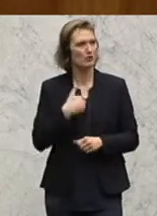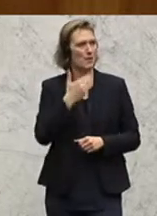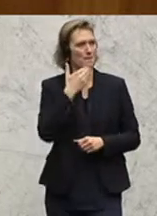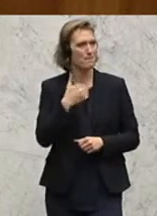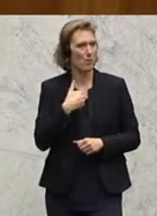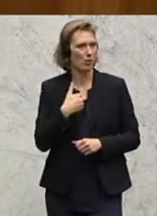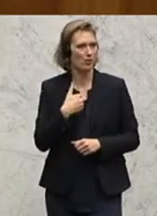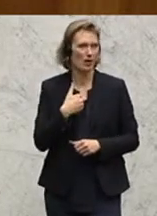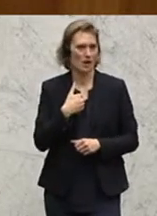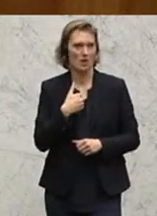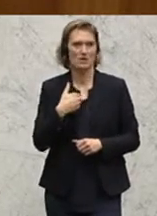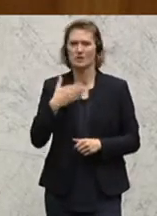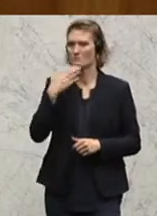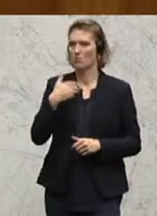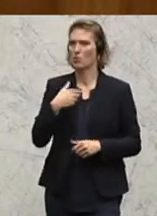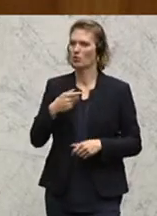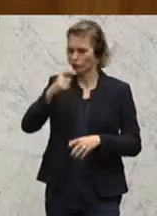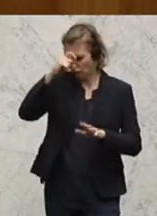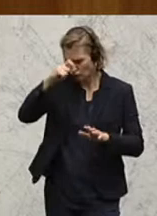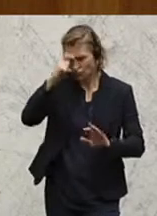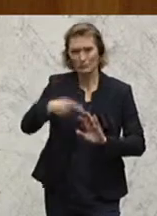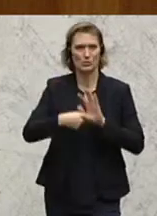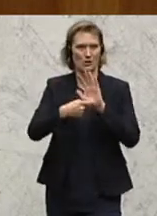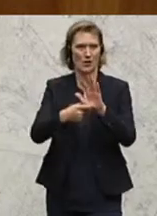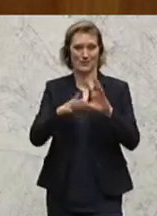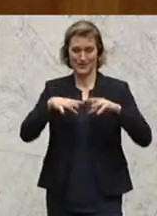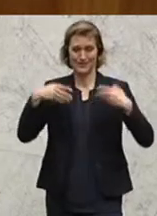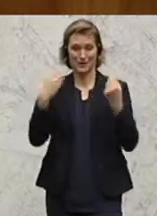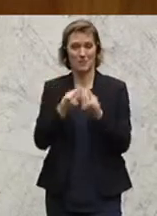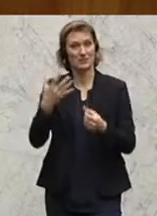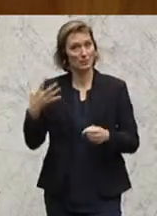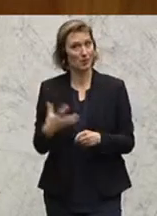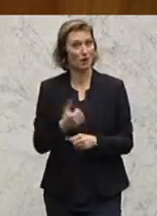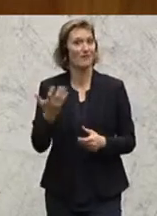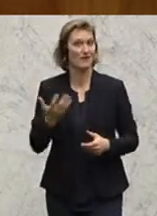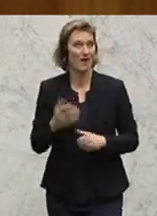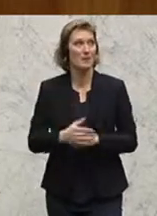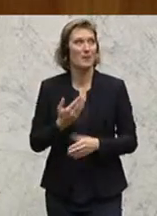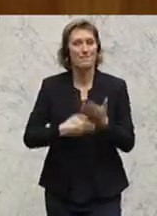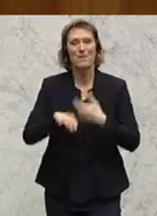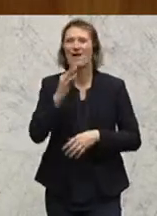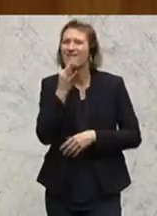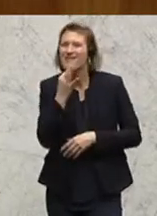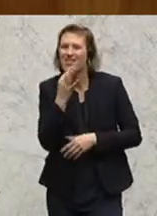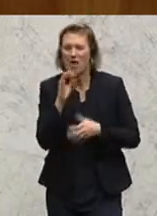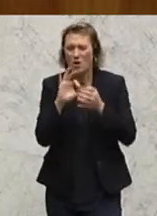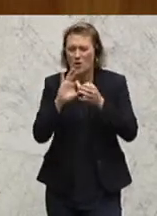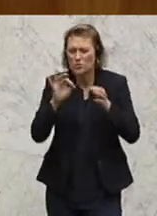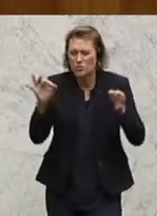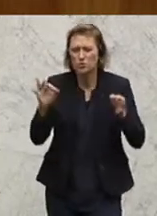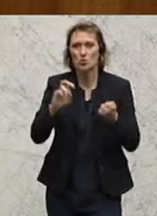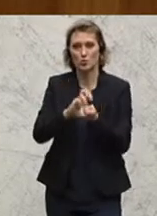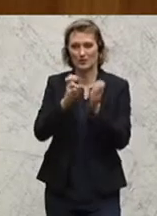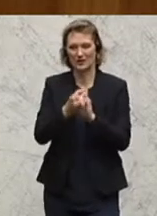also trotzdem, möchte, sagen wir, wertschätzend nochmal sagen, es ist uns gemeinsam gelungen, hier noch eine Präzisierung umzusetzen.